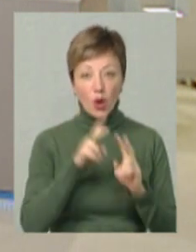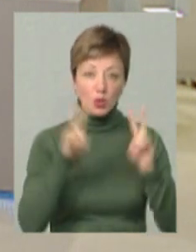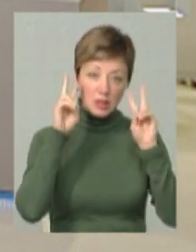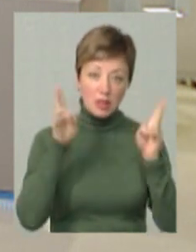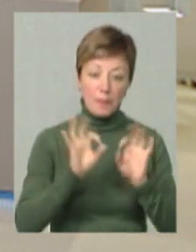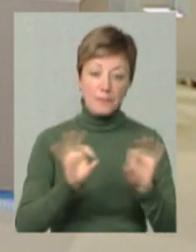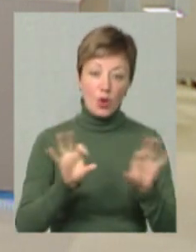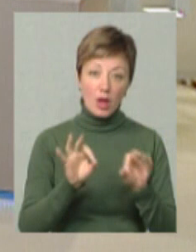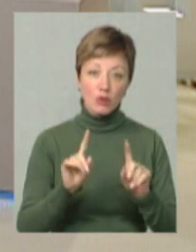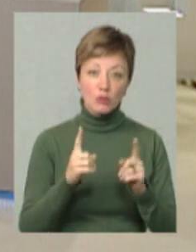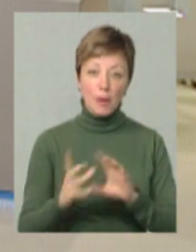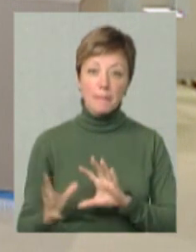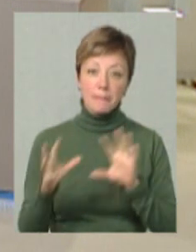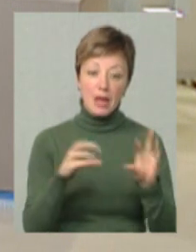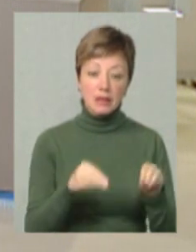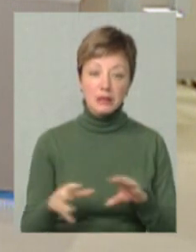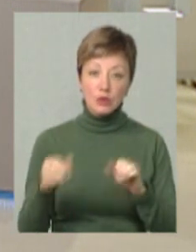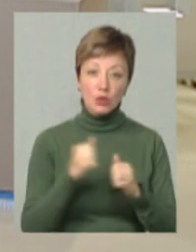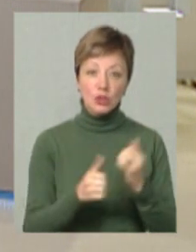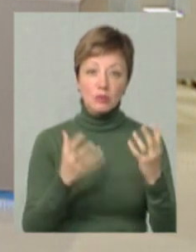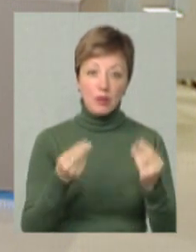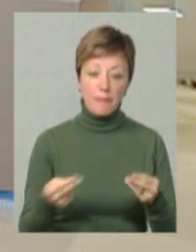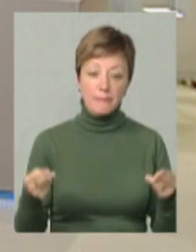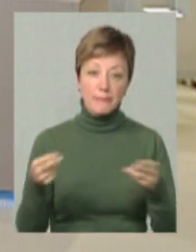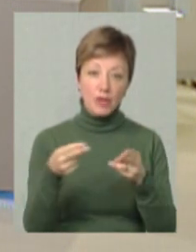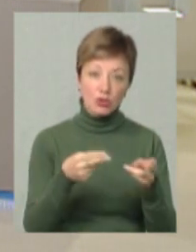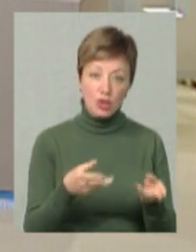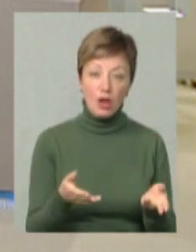пояснюємо, тому що переселенці з кожним днем приїжджають.